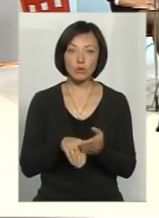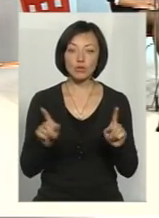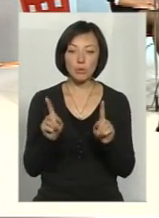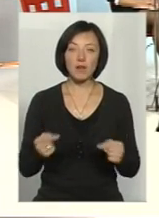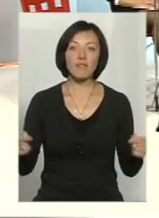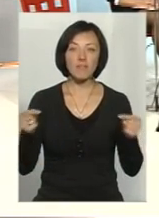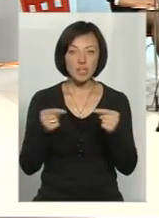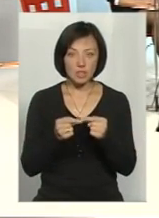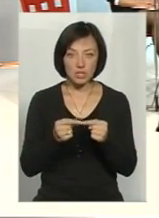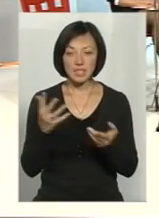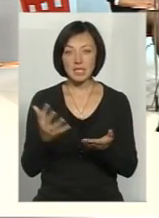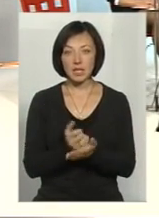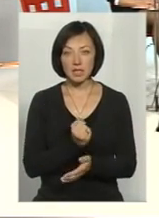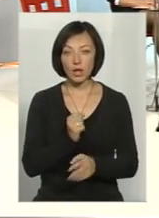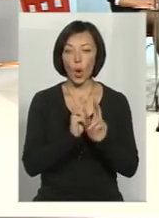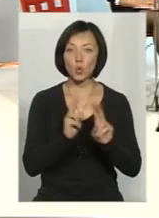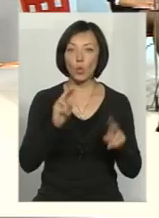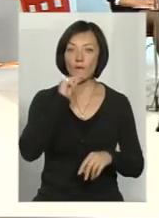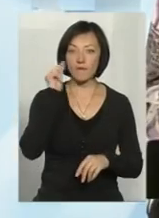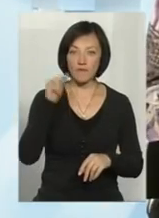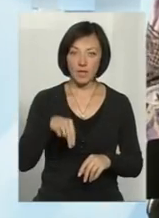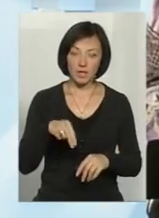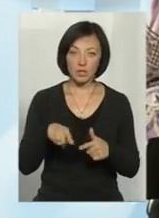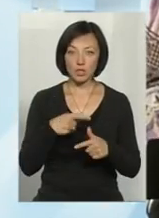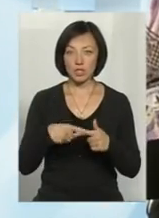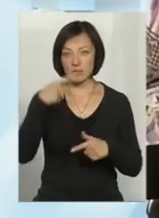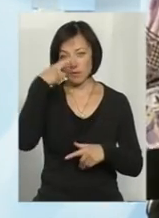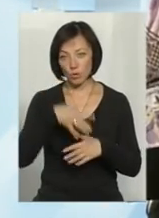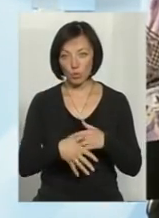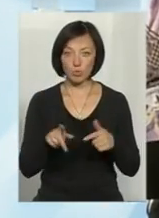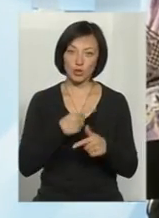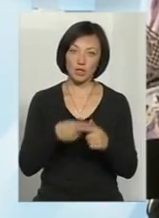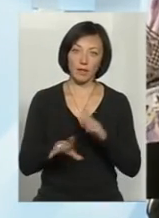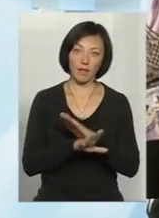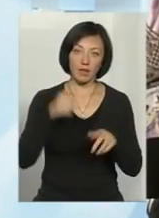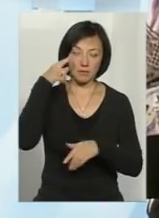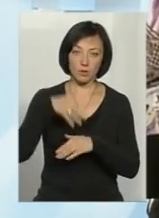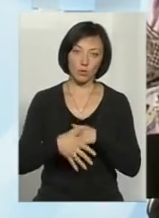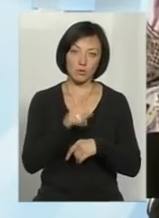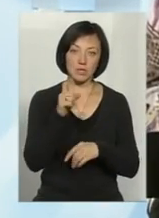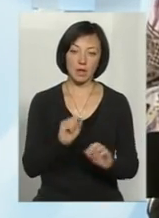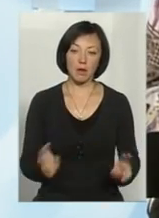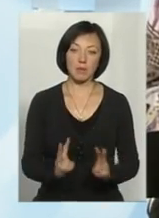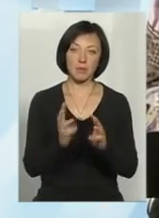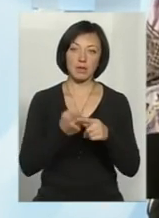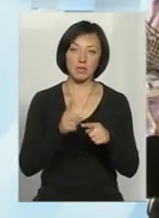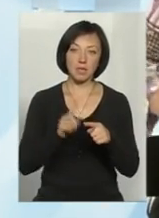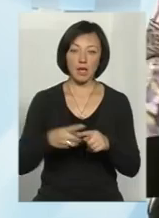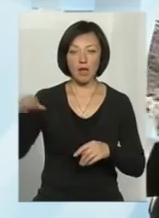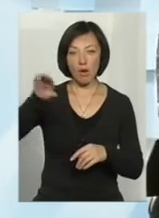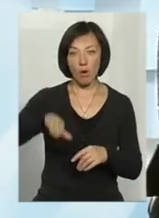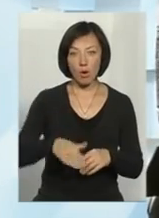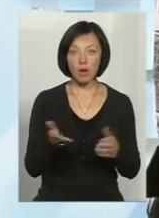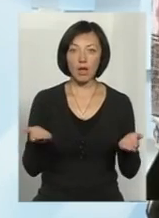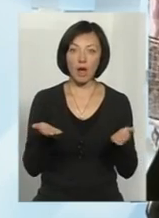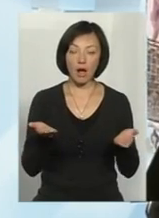визначити, знайти тих, хто винен, чи то свідомо, чи не свідомо за підпал оцієї гусиковой гори, яка, до